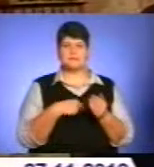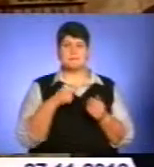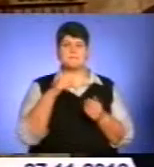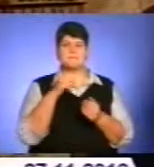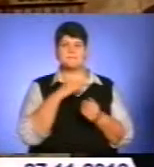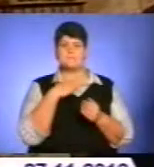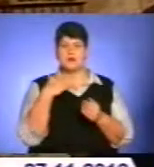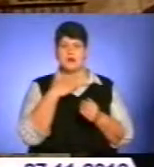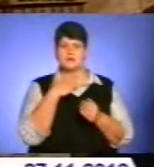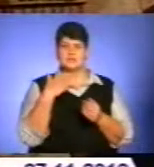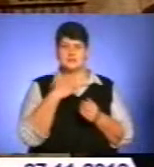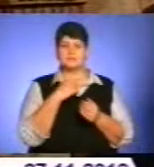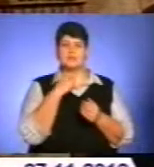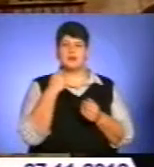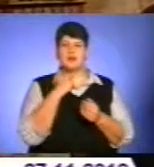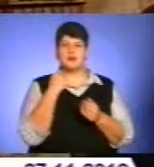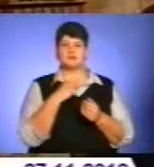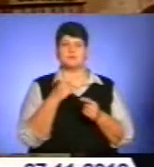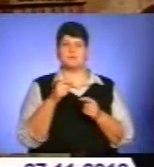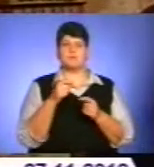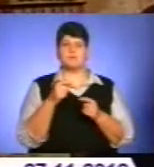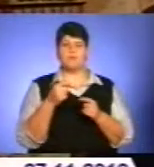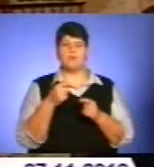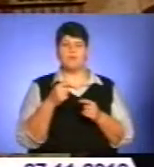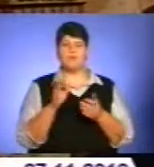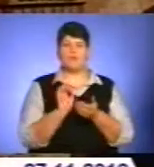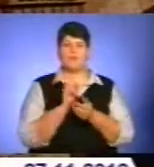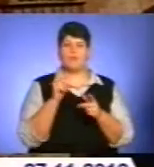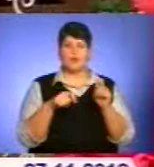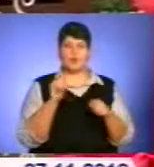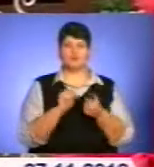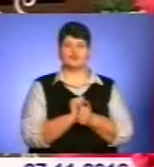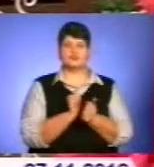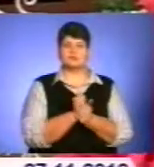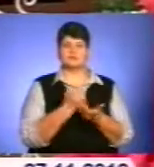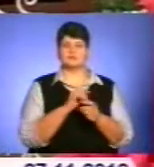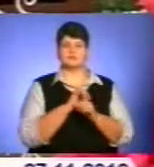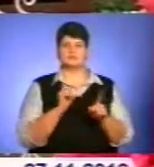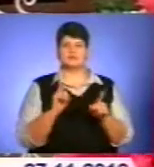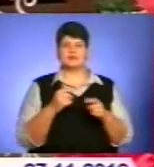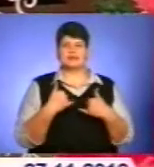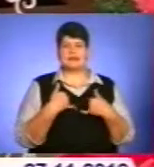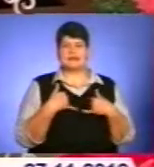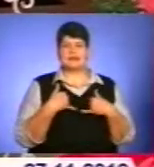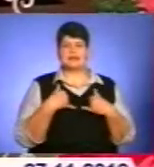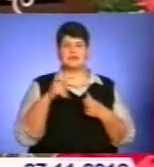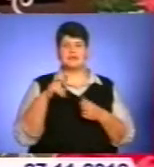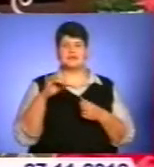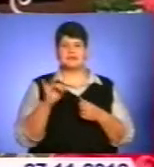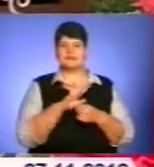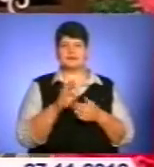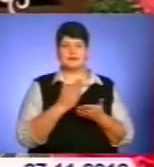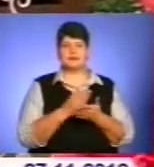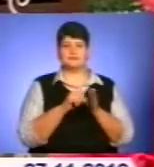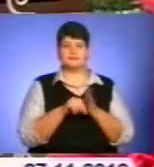'ясних страв, молочних, яєчних, сирних, усього іншого. Для мене піст то не є, не їсти м'ясо чи щось таке.